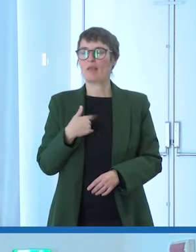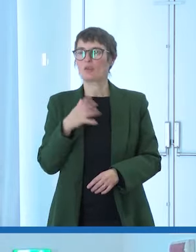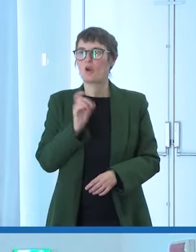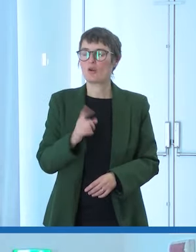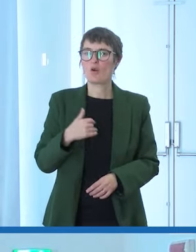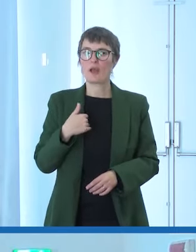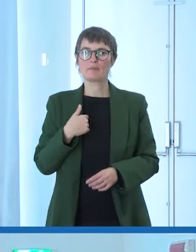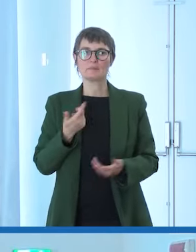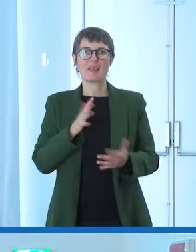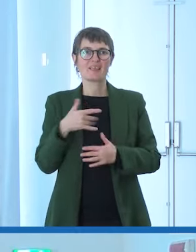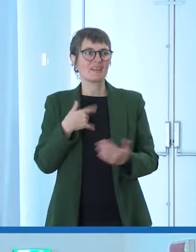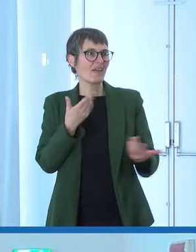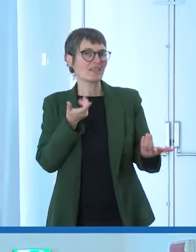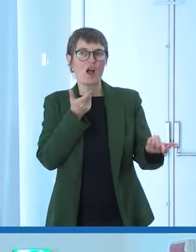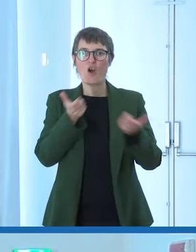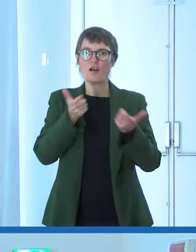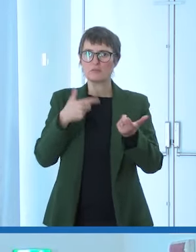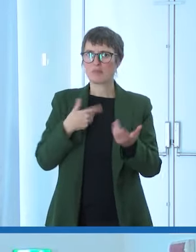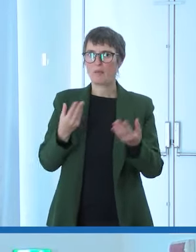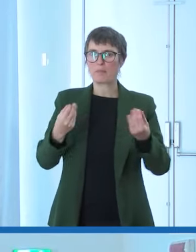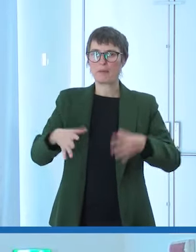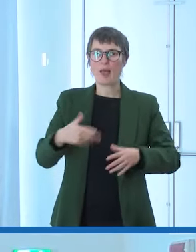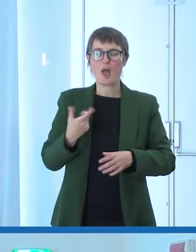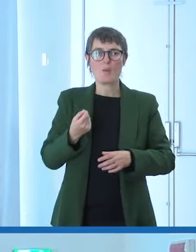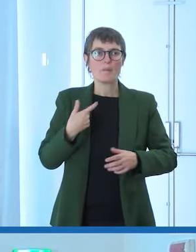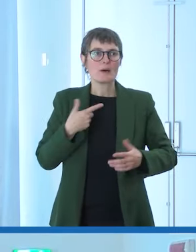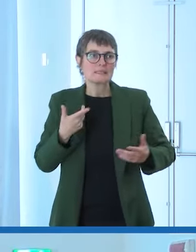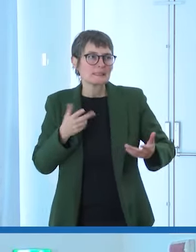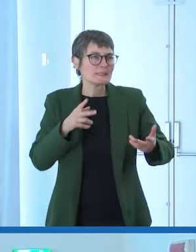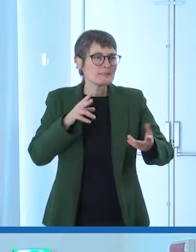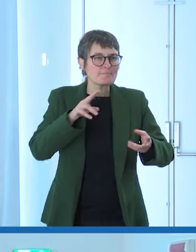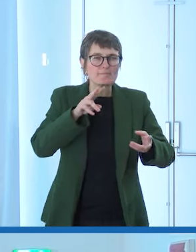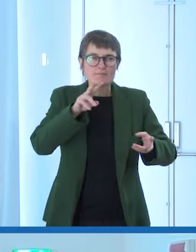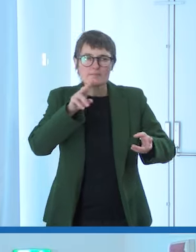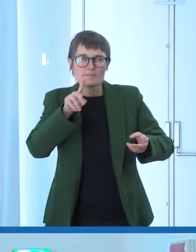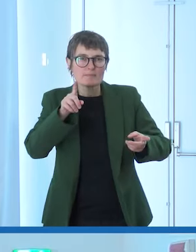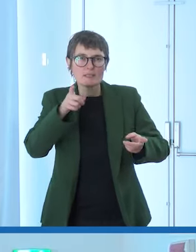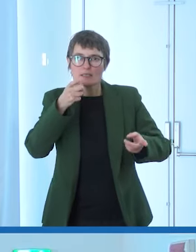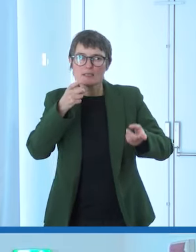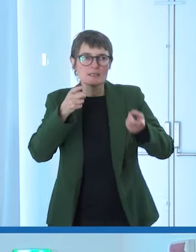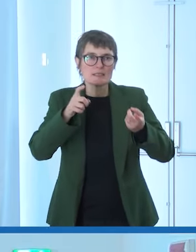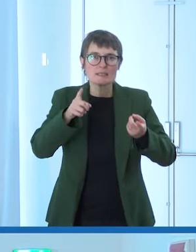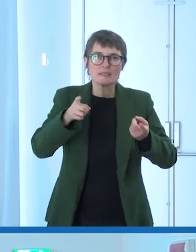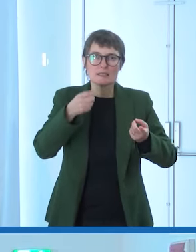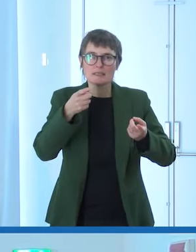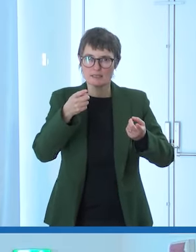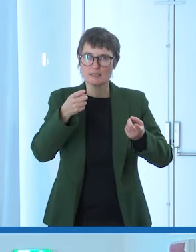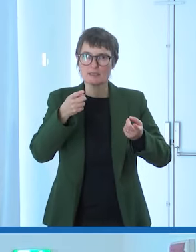andando un po' alla cieca in questo caso è un paragone efficace cioè